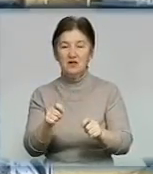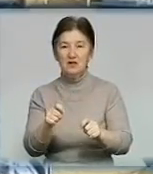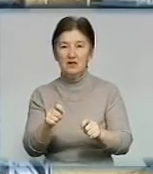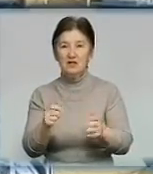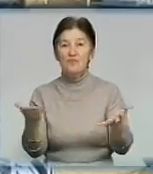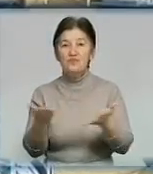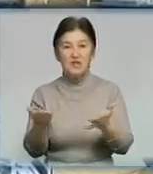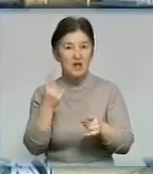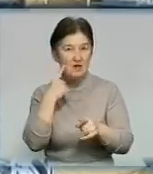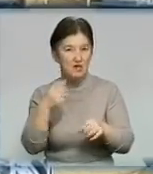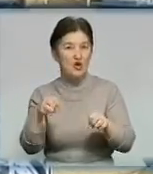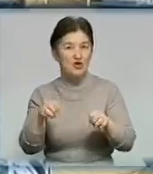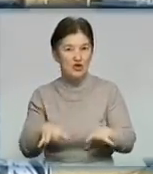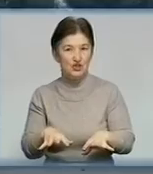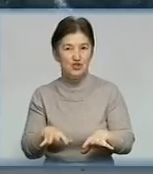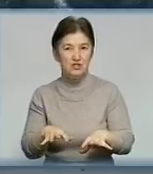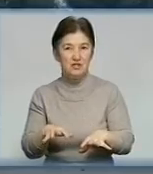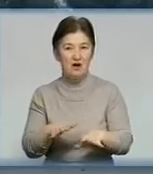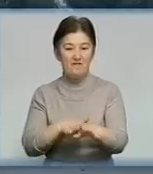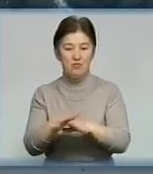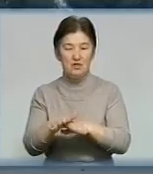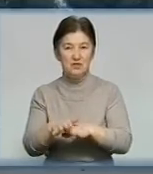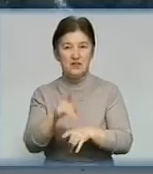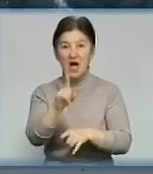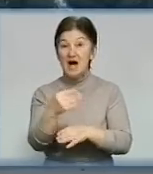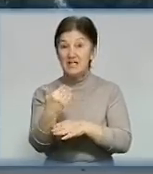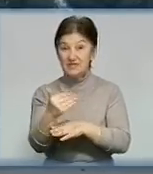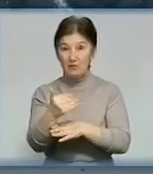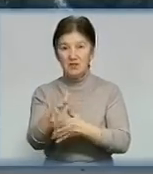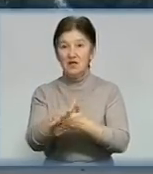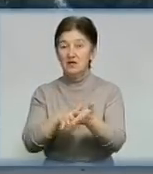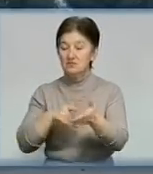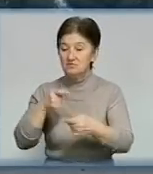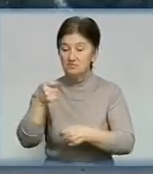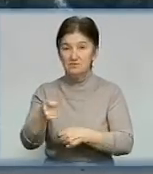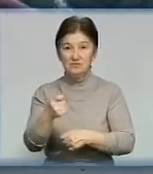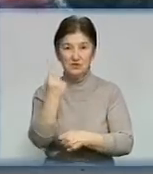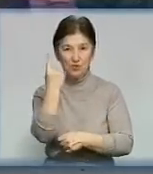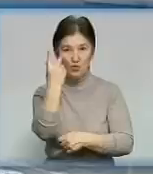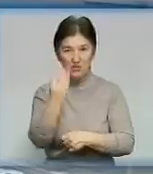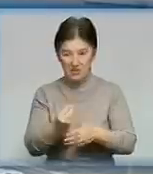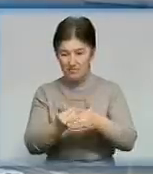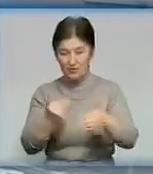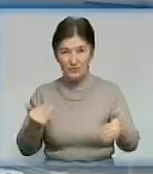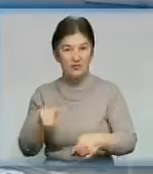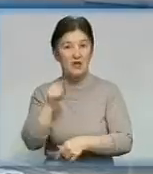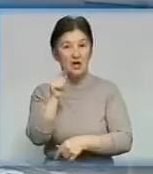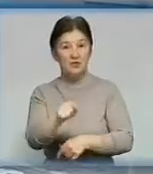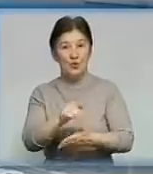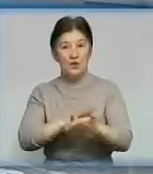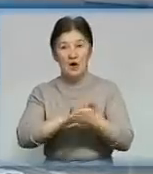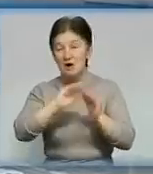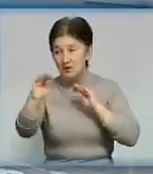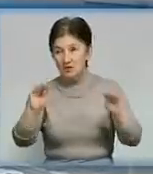яке рішення прийме комісія. Місто Знаменка подала заявку на участь за день до закінчення конкурсу. У минулому році тут на благоустрій